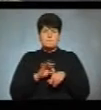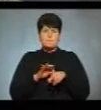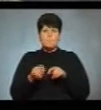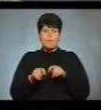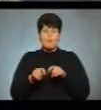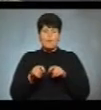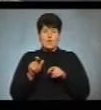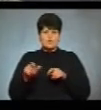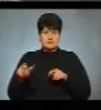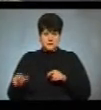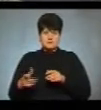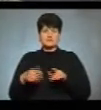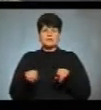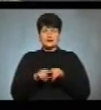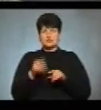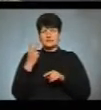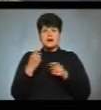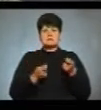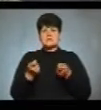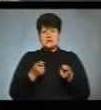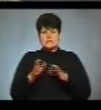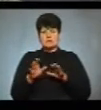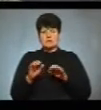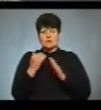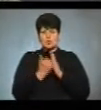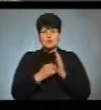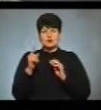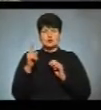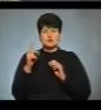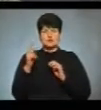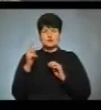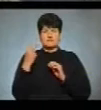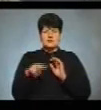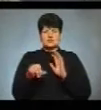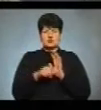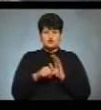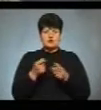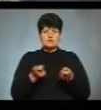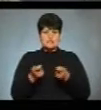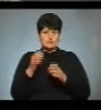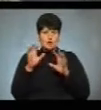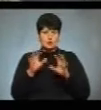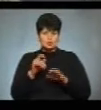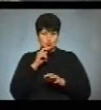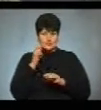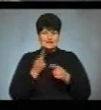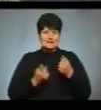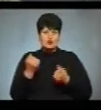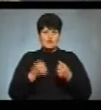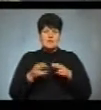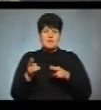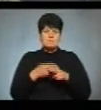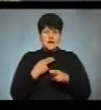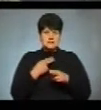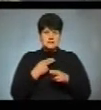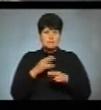на підозрювану складено два адміністративні протоколи. За статтею 126 Адміністративного кодексу України – це керування без